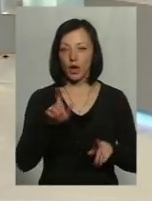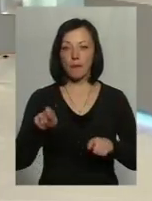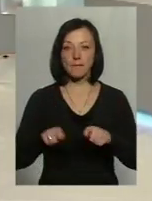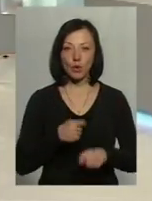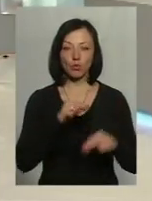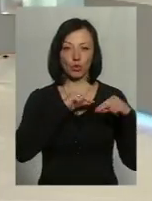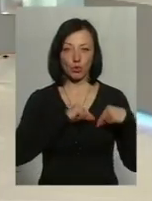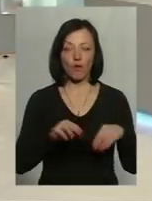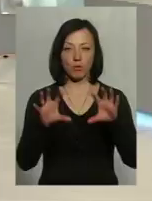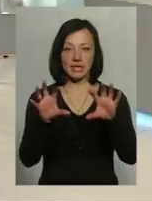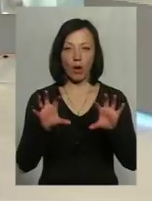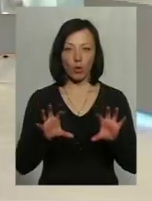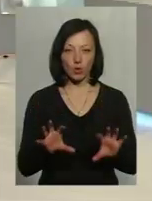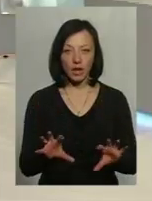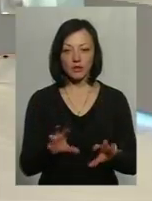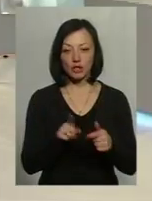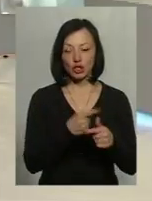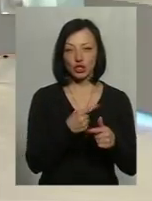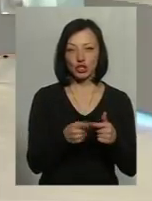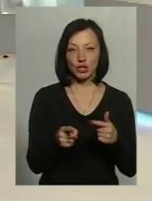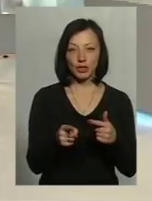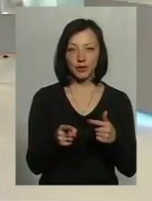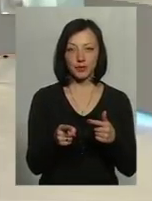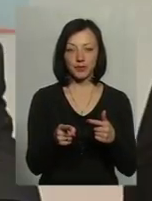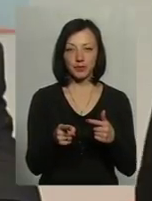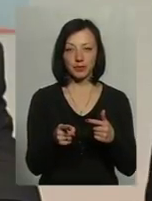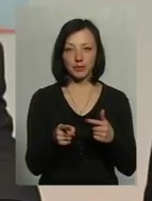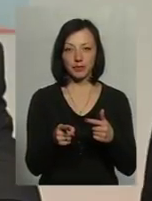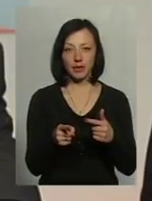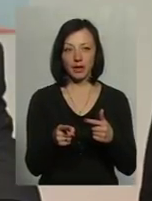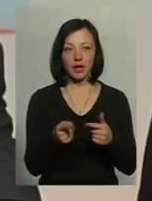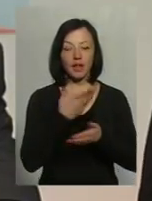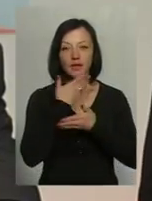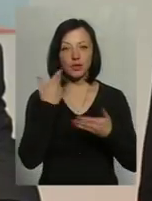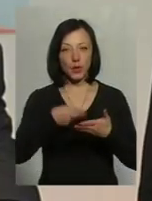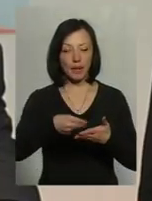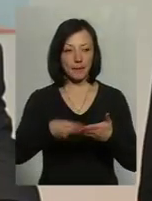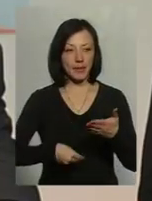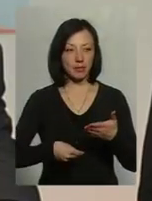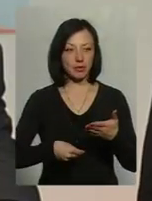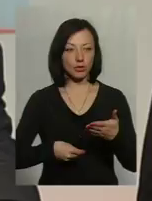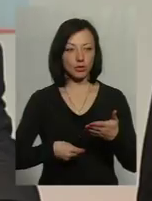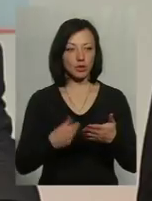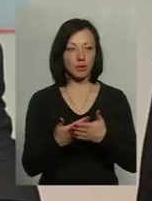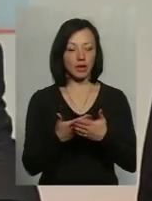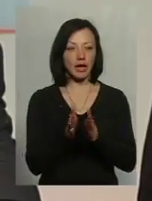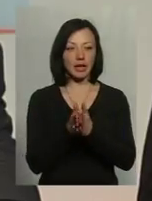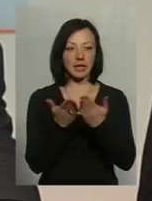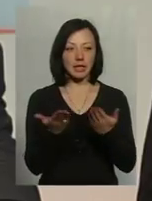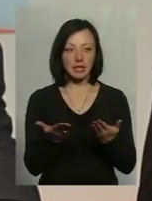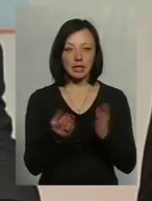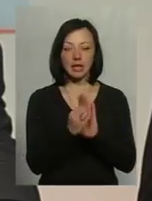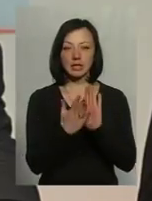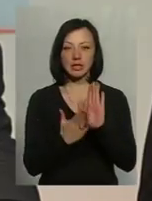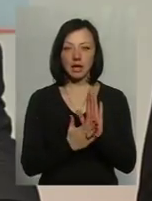законодавства. Чи то може навіть бути відвисутність підпису, наприклад, в книзі реєстрації